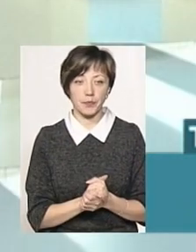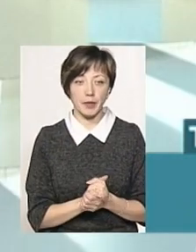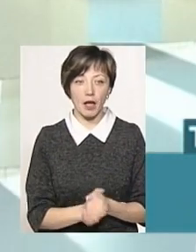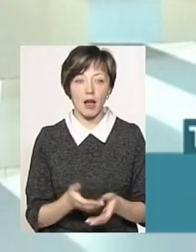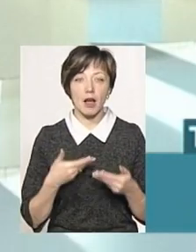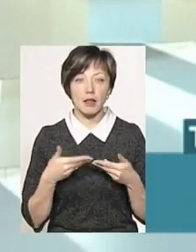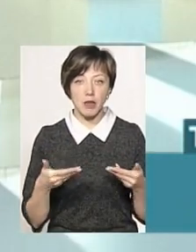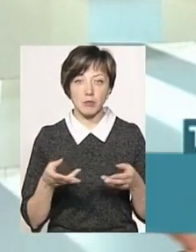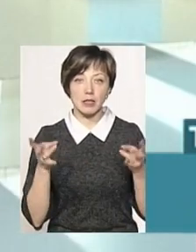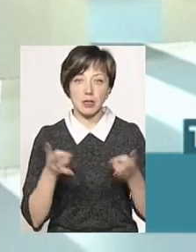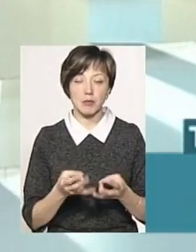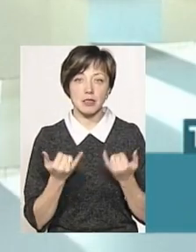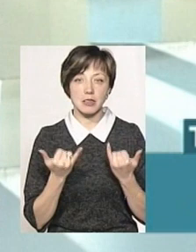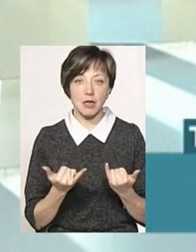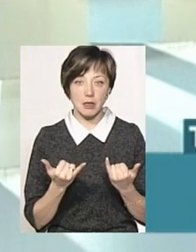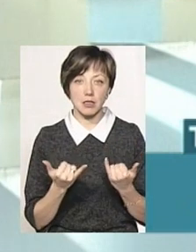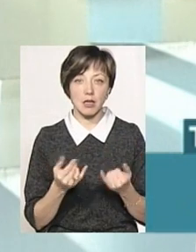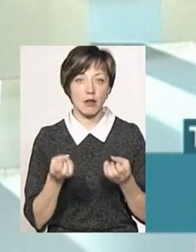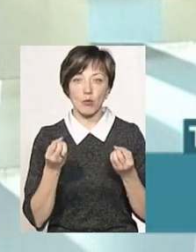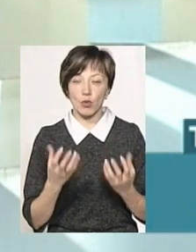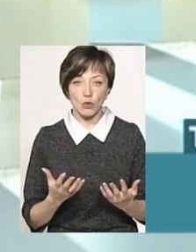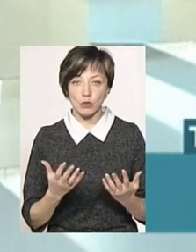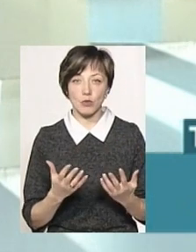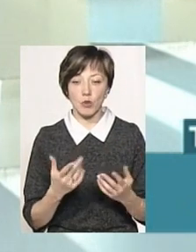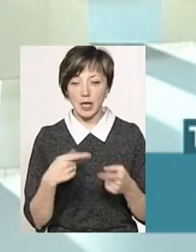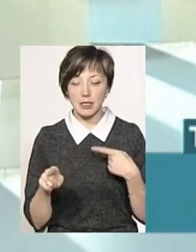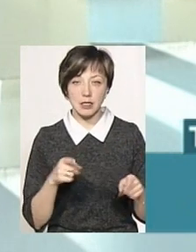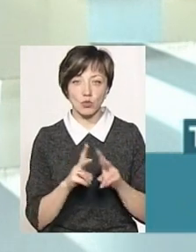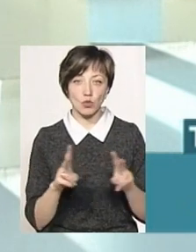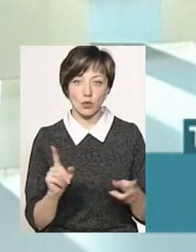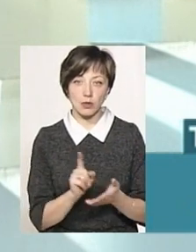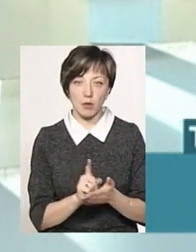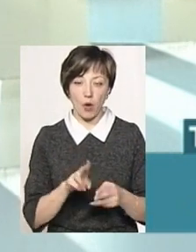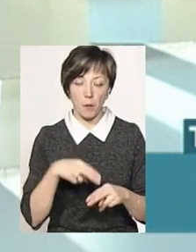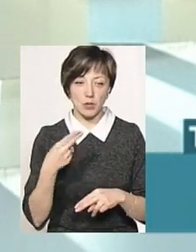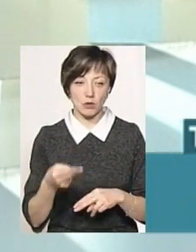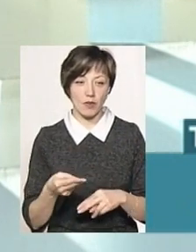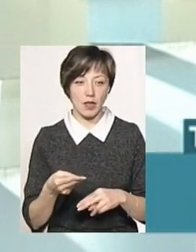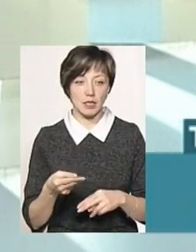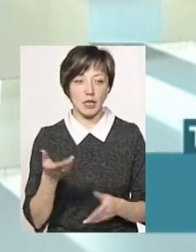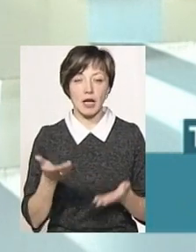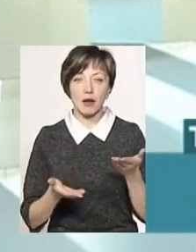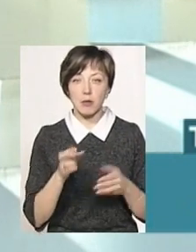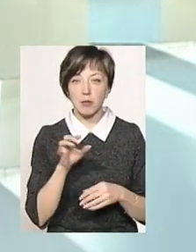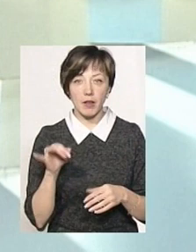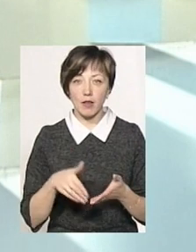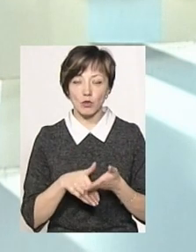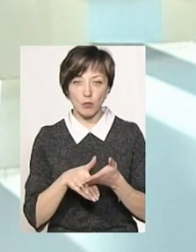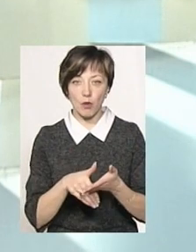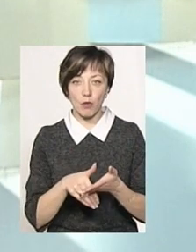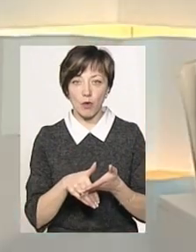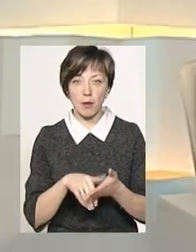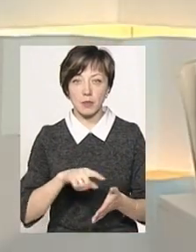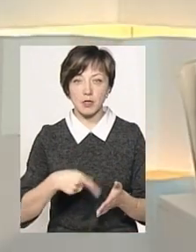Тобто, а нам треба зараз буде досить непросто, тому що отут різницю хтось вже має компенсувати. Якби, скажу, і не допомога